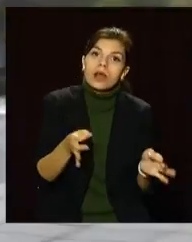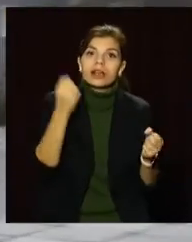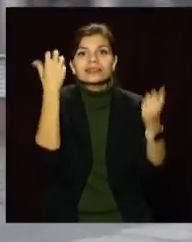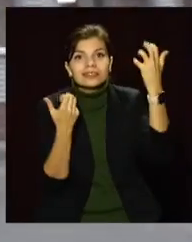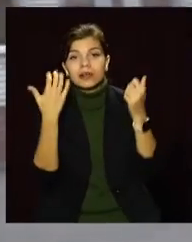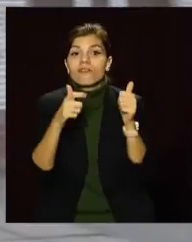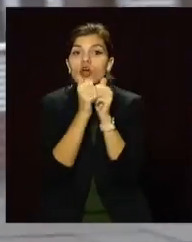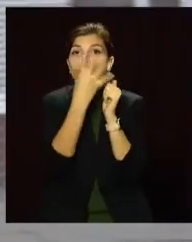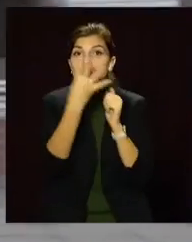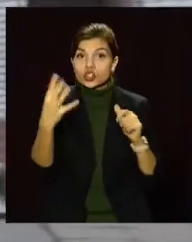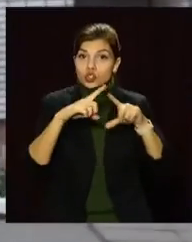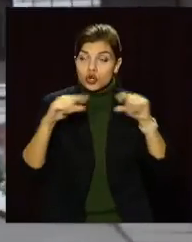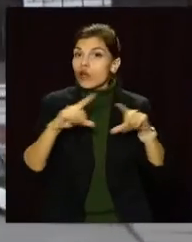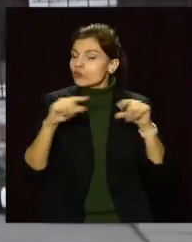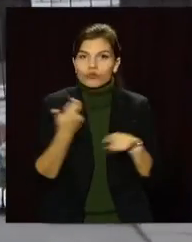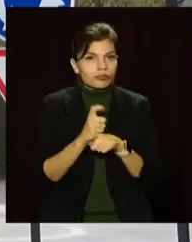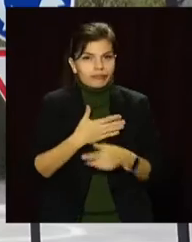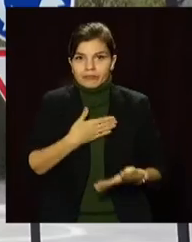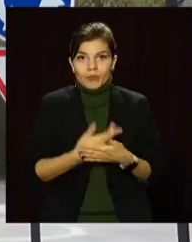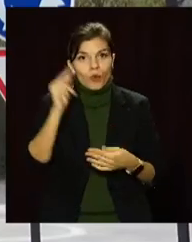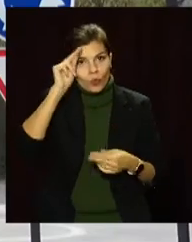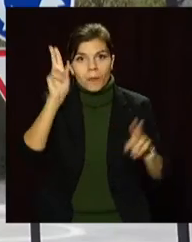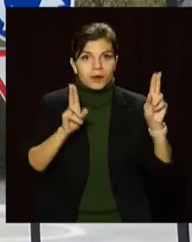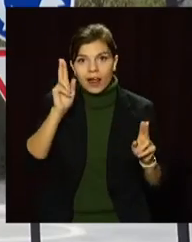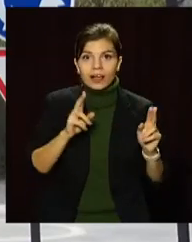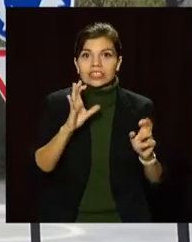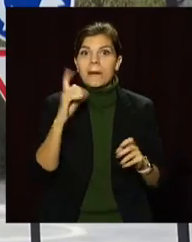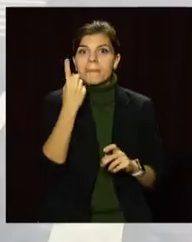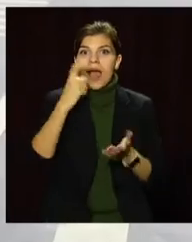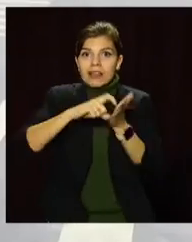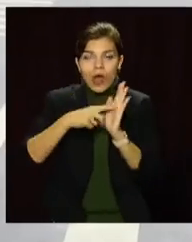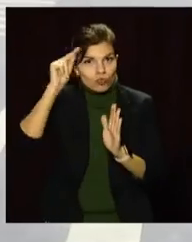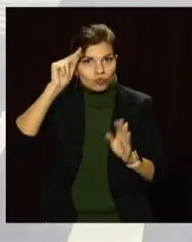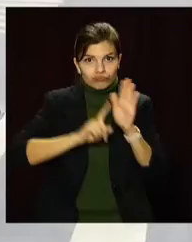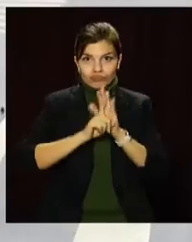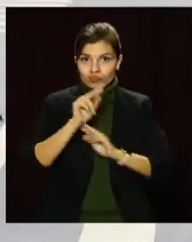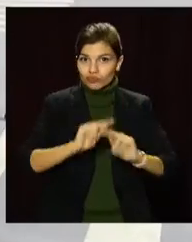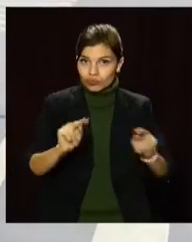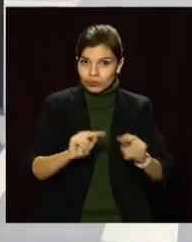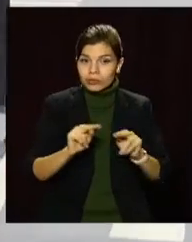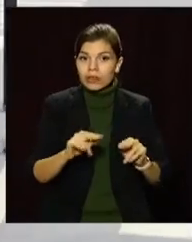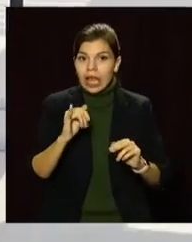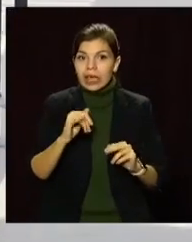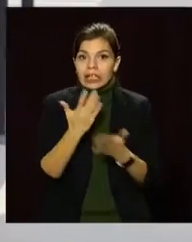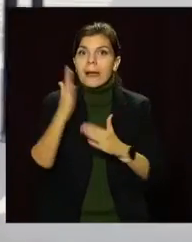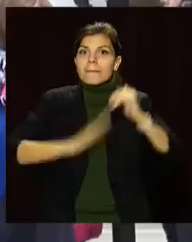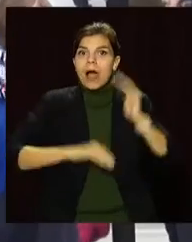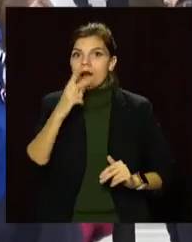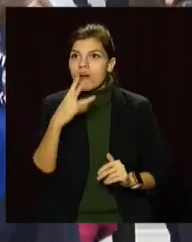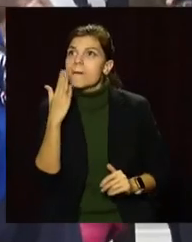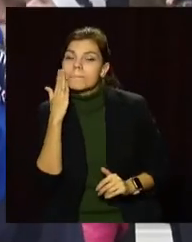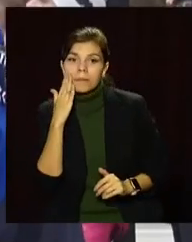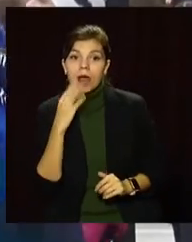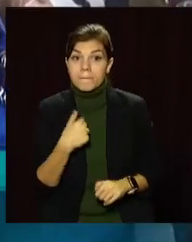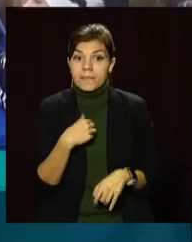із 44-ю школою. Школярі у захваті, адже вивчають правила дорожнього руху з перших класів. Кажуть, тепер є можливість проводити і практичні заняття. Ми